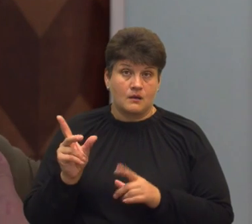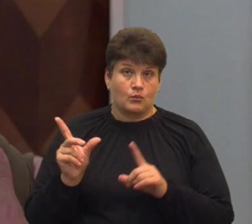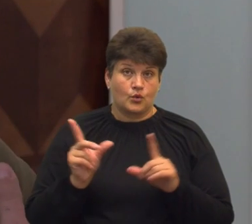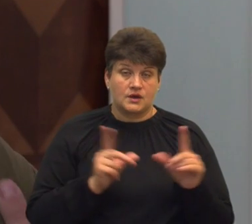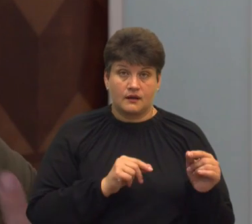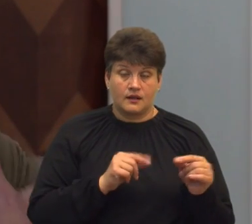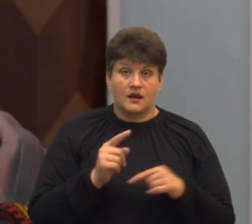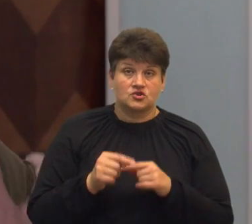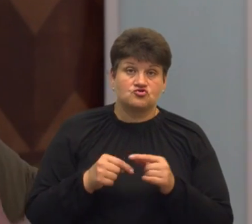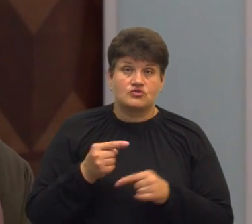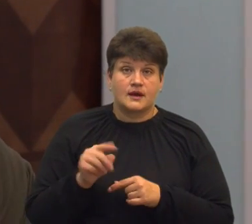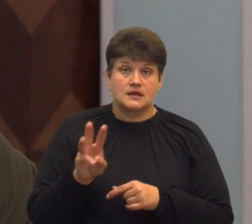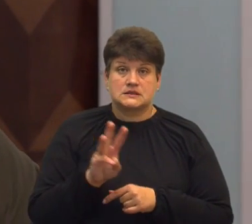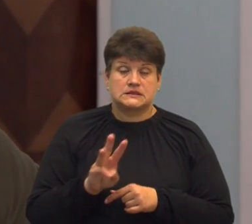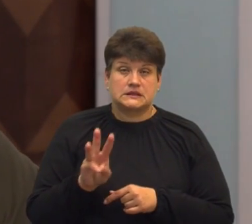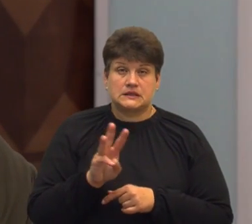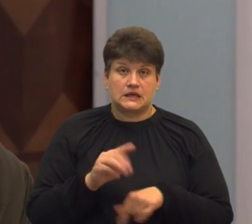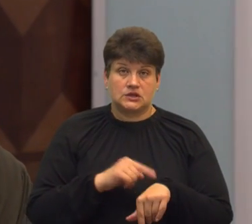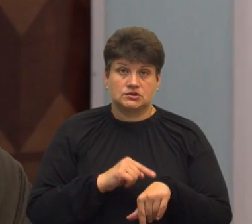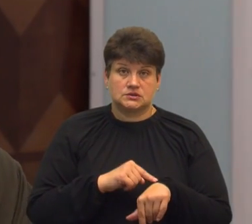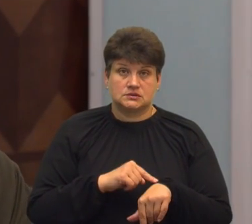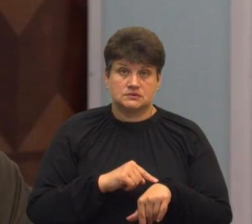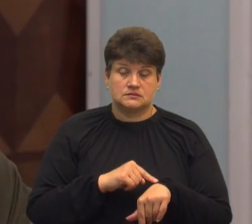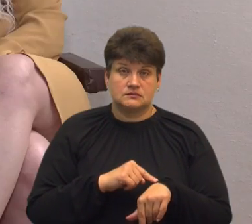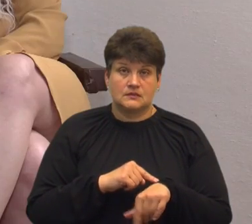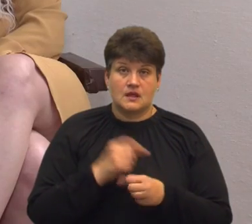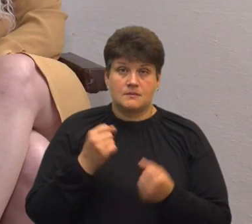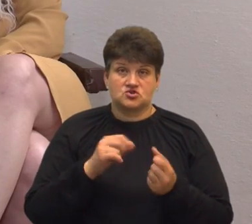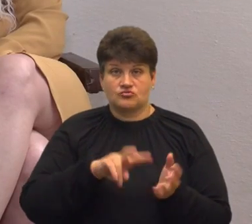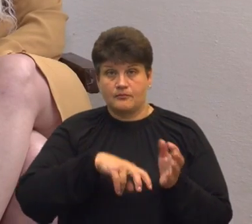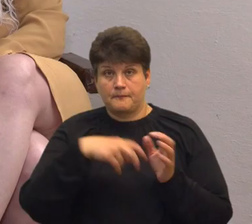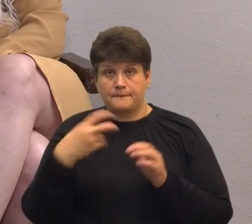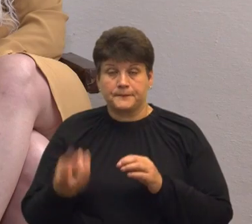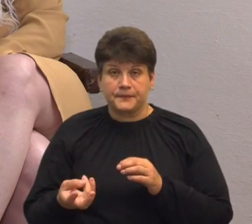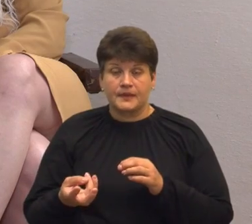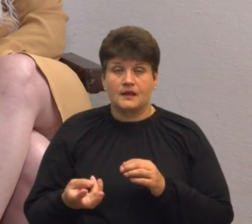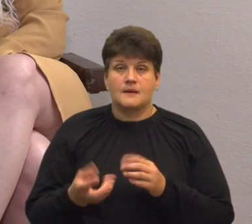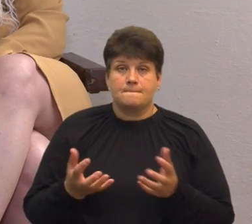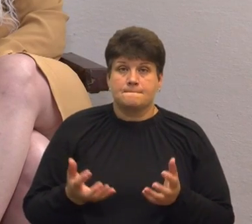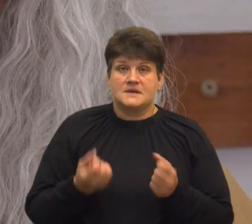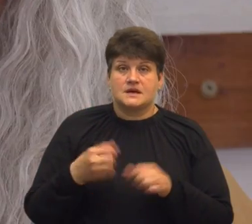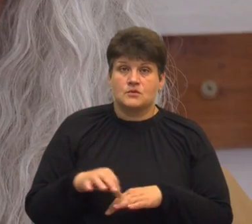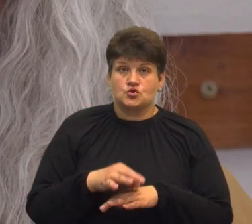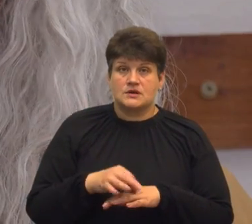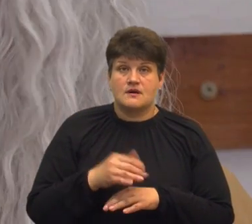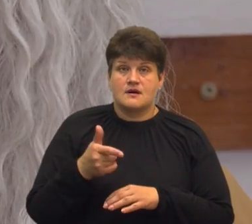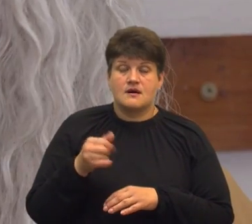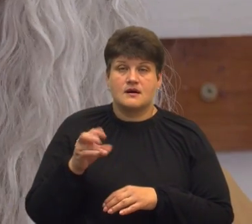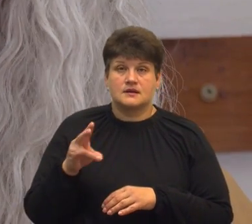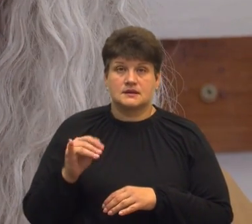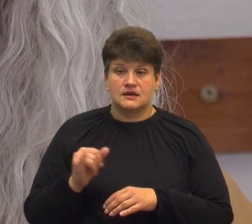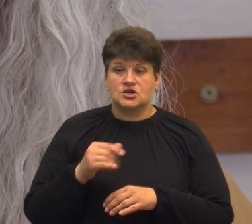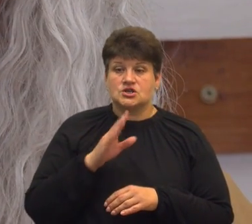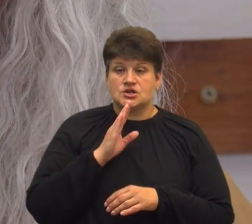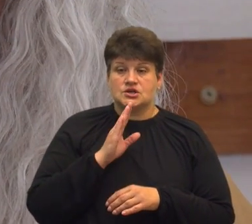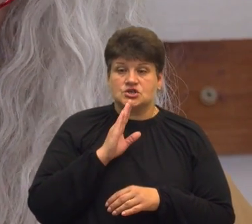Через три часа ми на машині перевернулися. Підтримує Андрія Ісакова дружина Ганна. Жінка, розповідає,